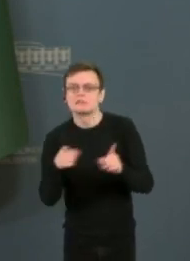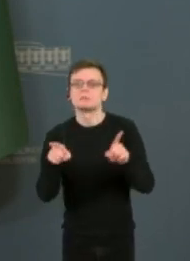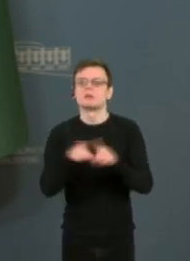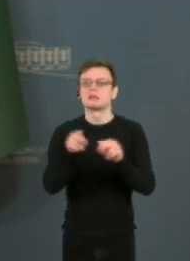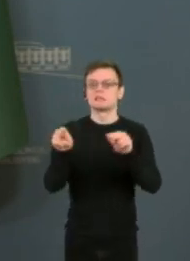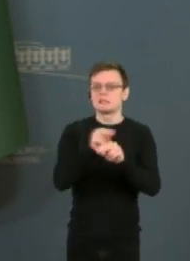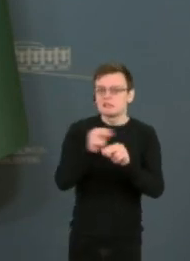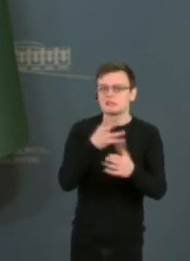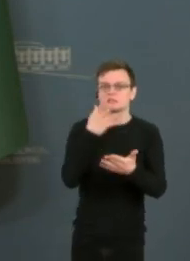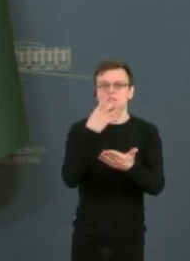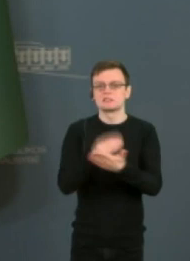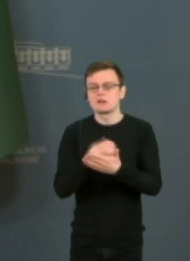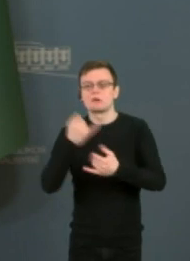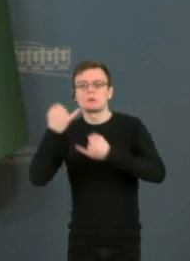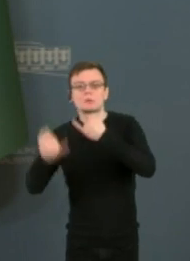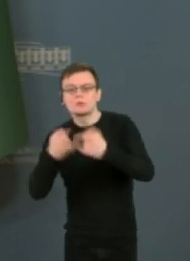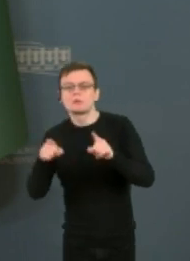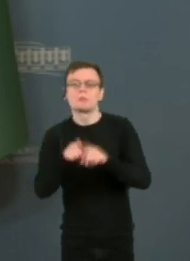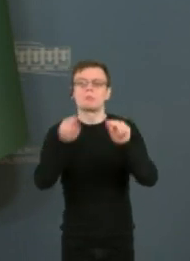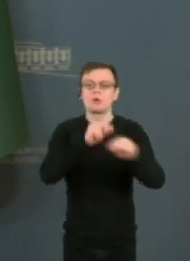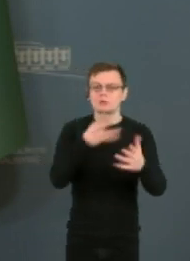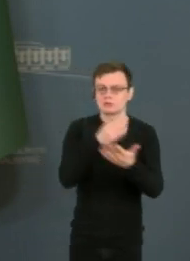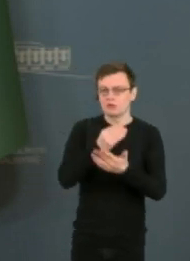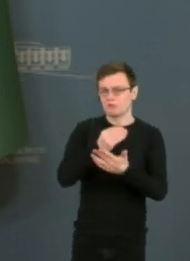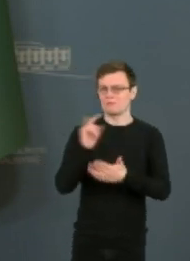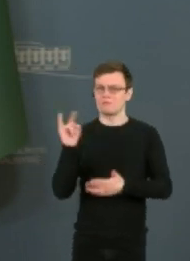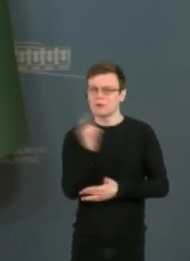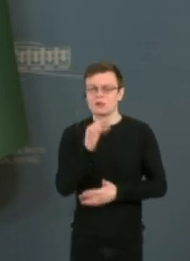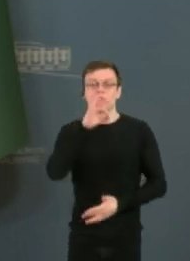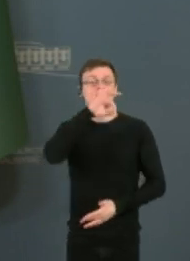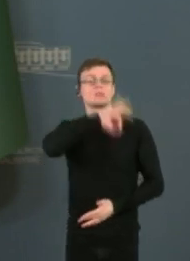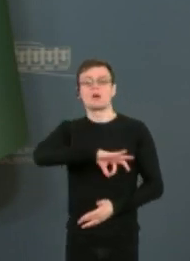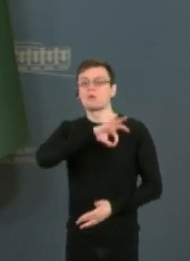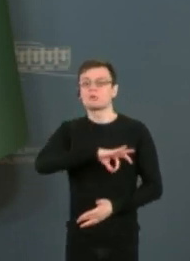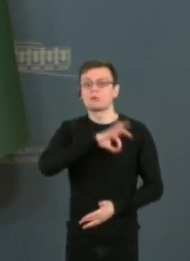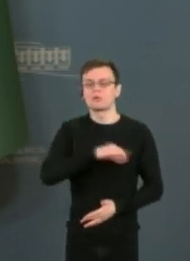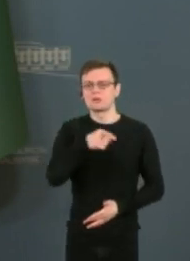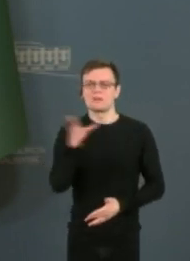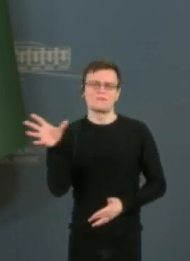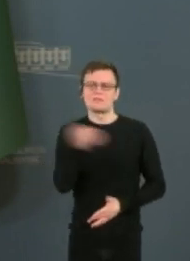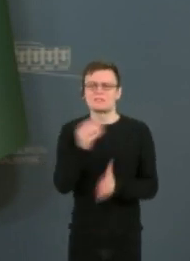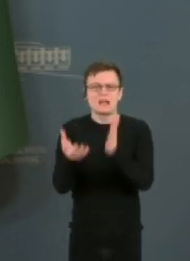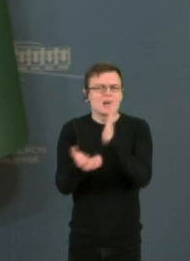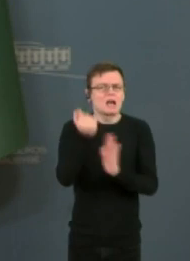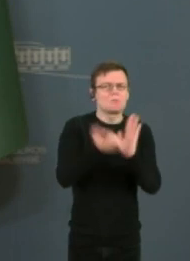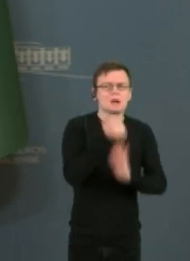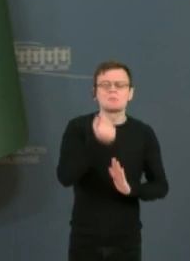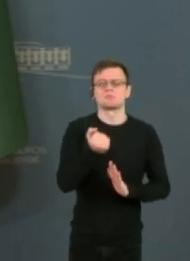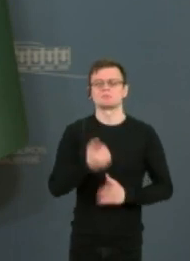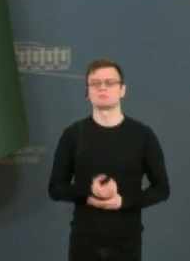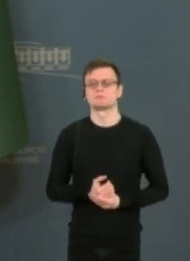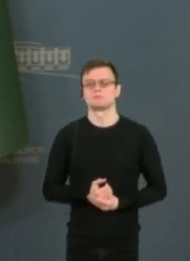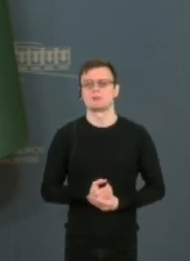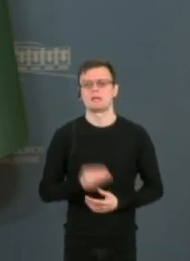uošvenes ir mokant savo vaikus, tai yra naudojantis visais tais pasiekimais, apie kuriuos